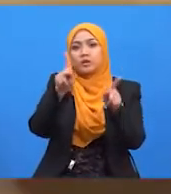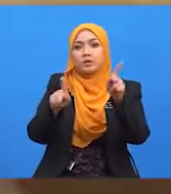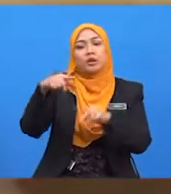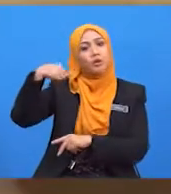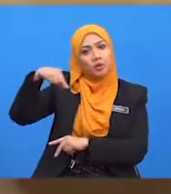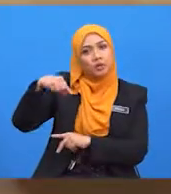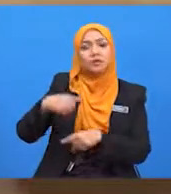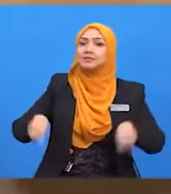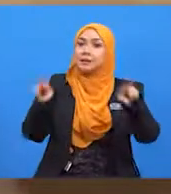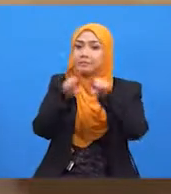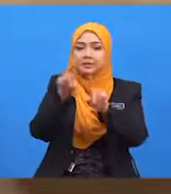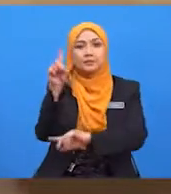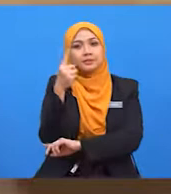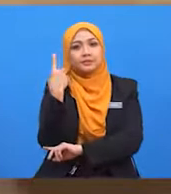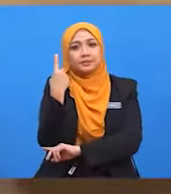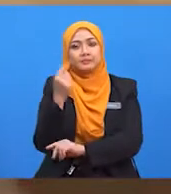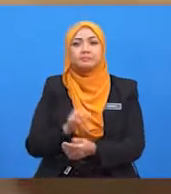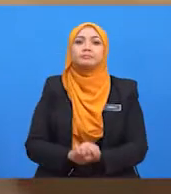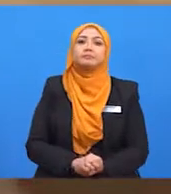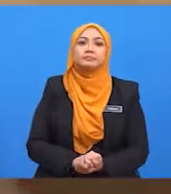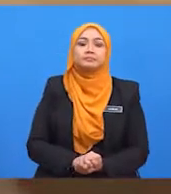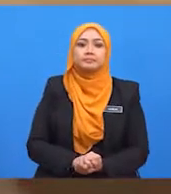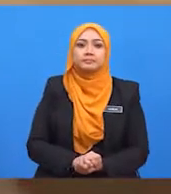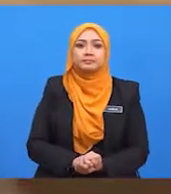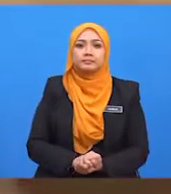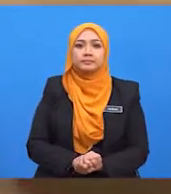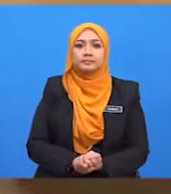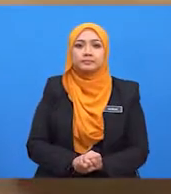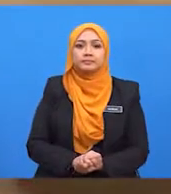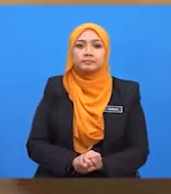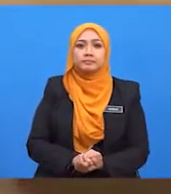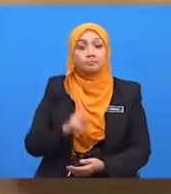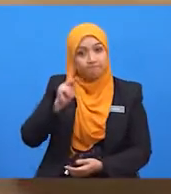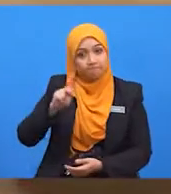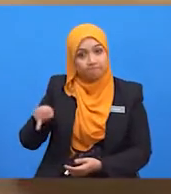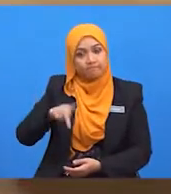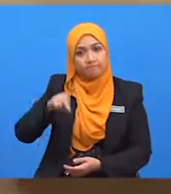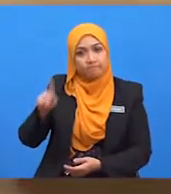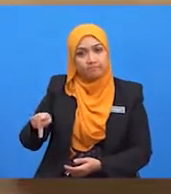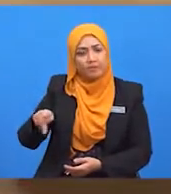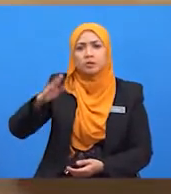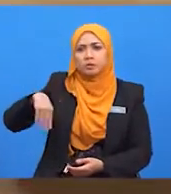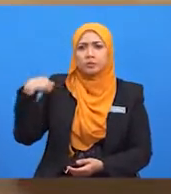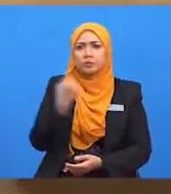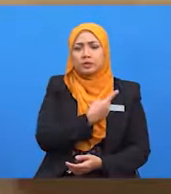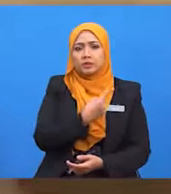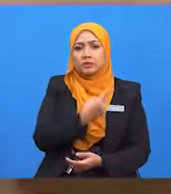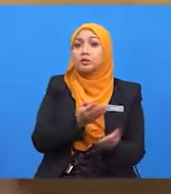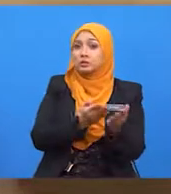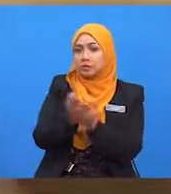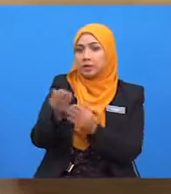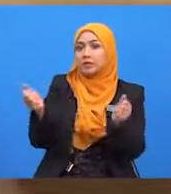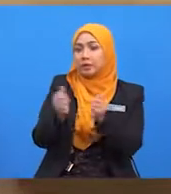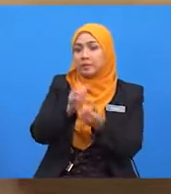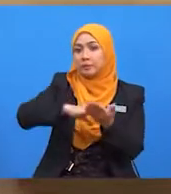baiklah pelajar sebelum kita menganalisis lebih lanjut berkenaan tarif kita perlu memahami pasaran